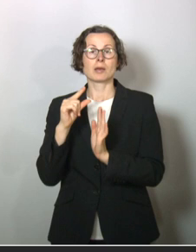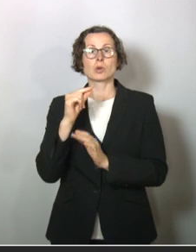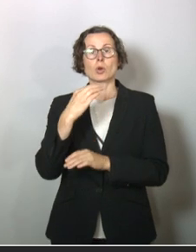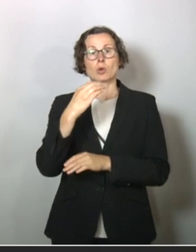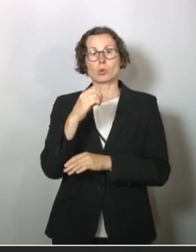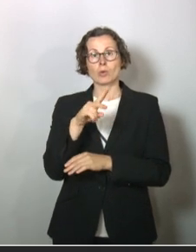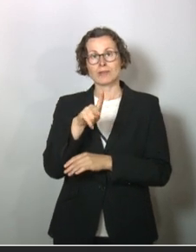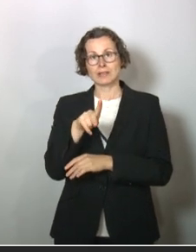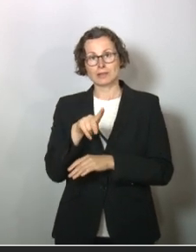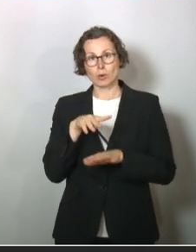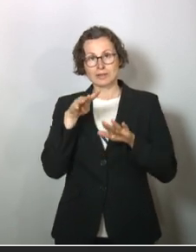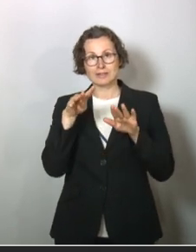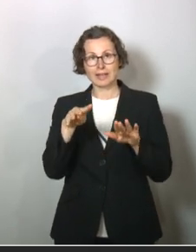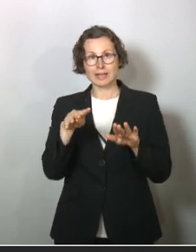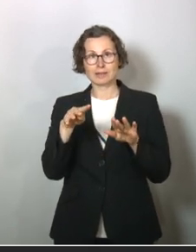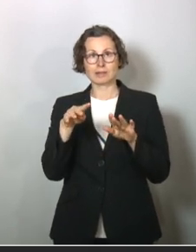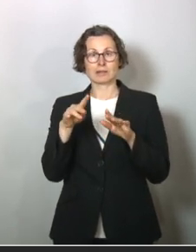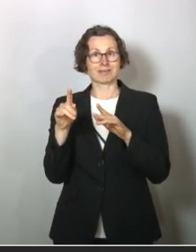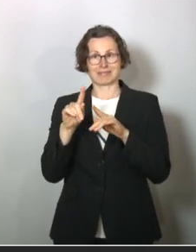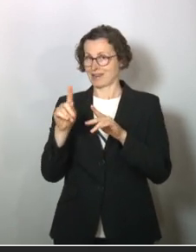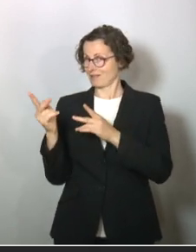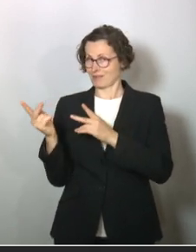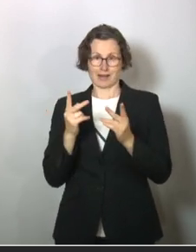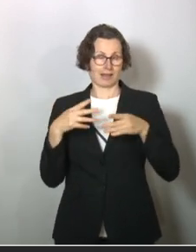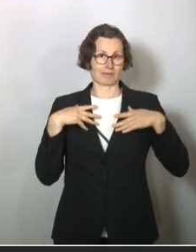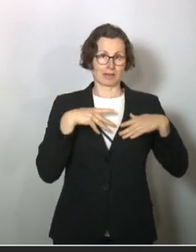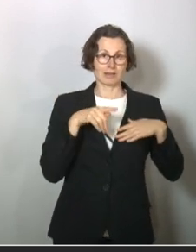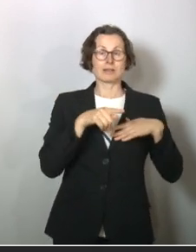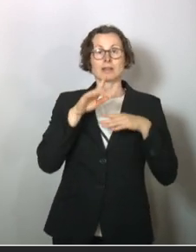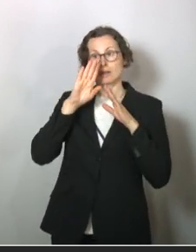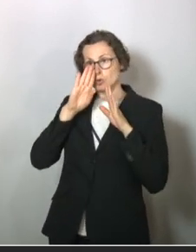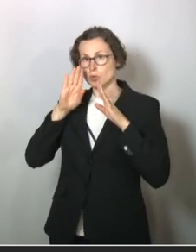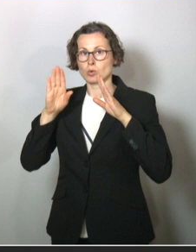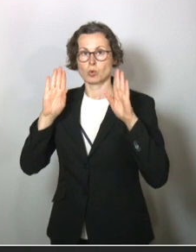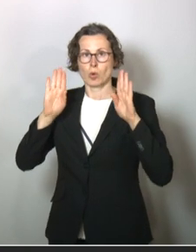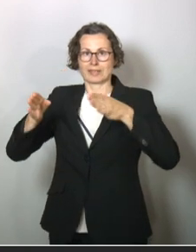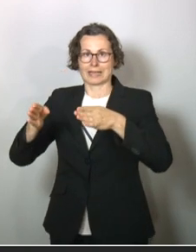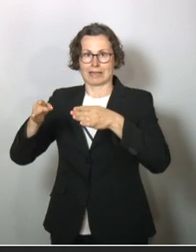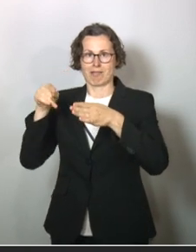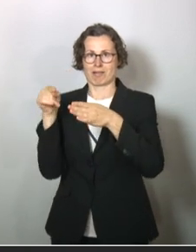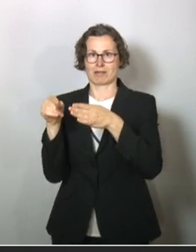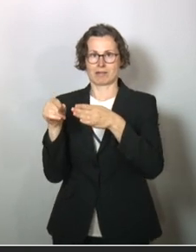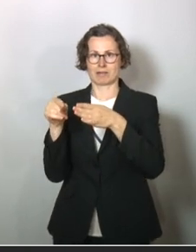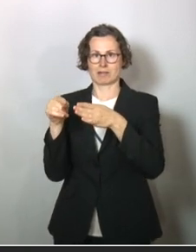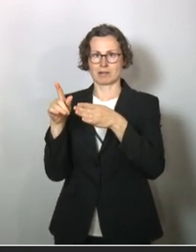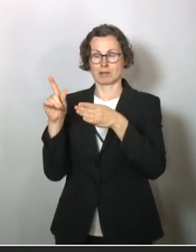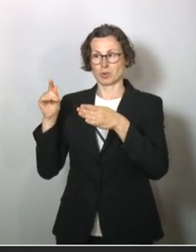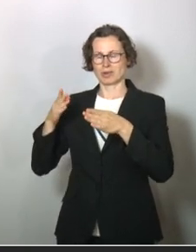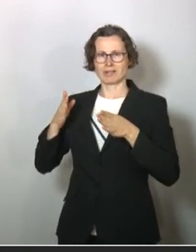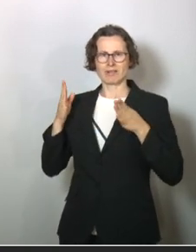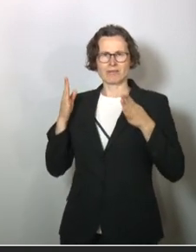-19 ist anders als die Influenza extrem konzentriert, so konzentriert, dass Fachleute,